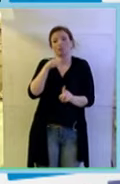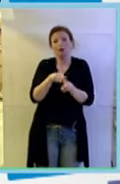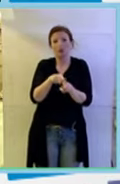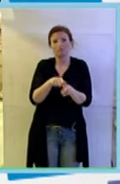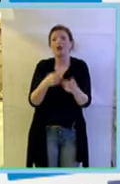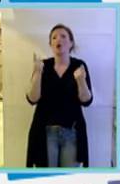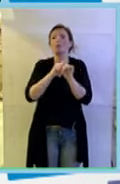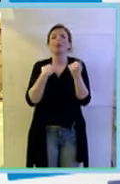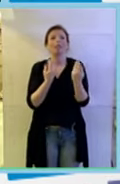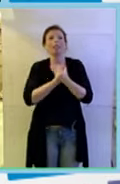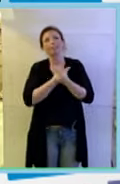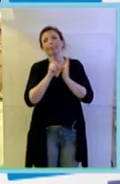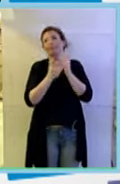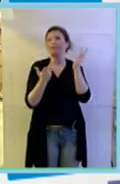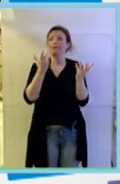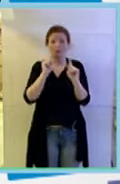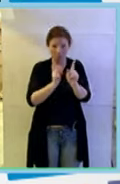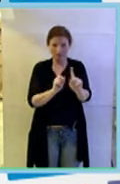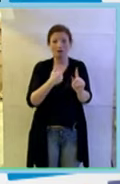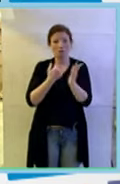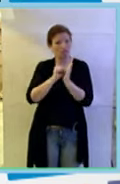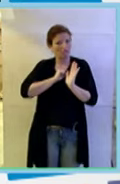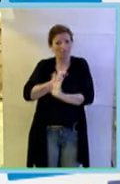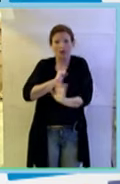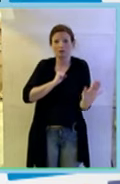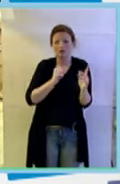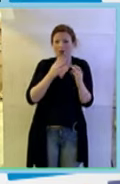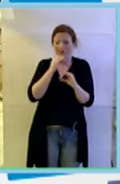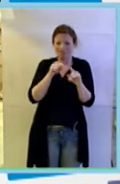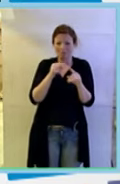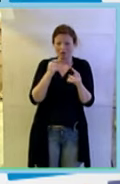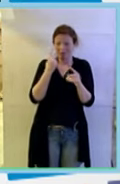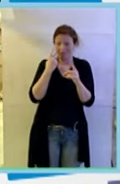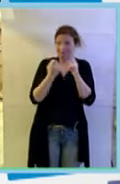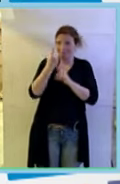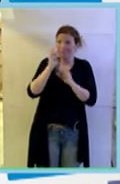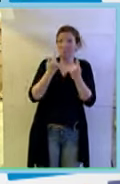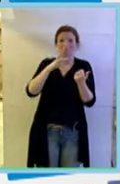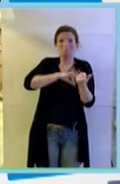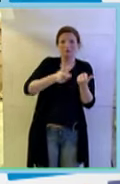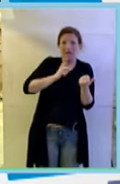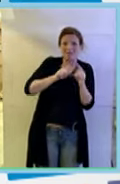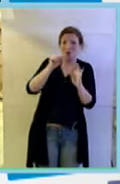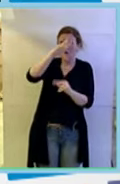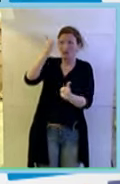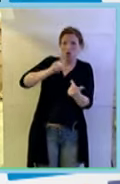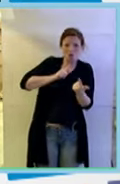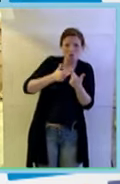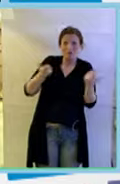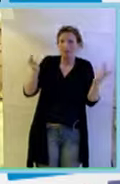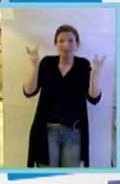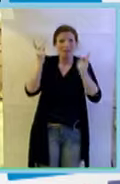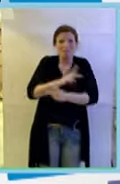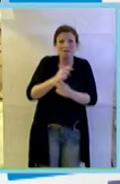che io sto lì a passare il tempo ti ritrovi a vincere dei premi ad ottenere dei riconoscimenti che